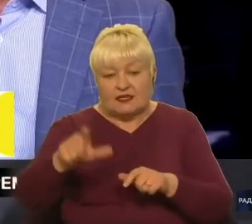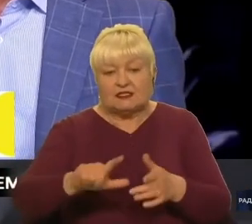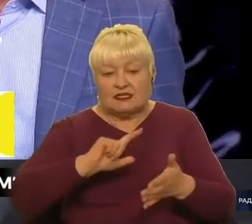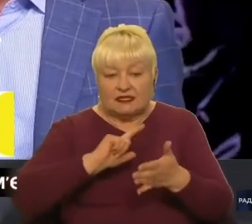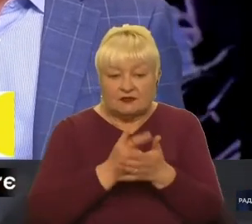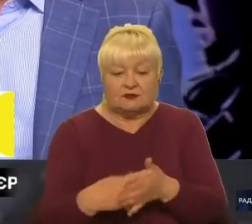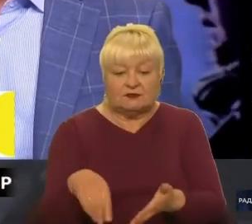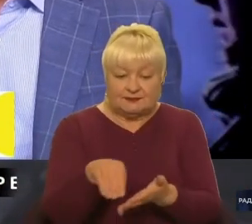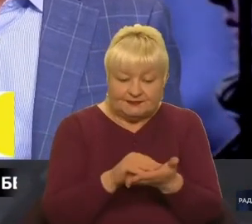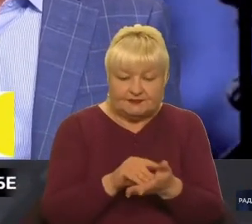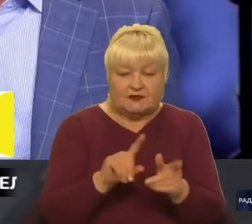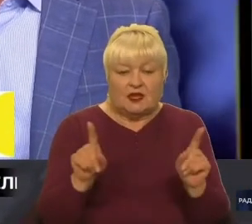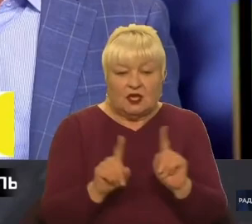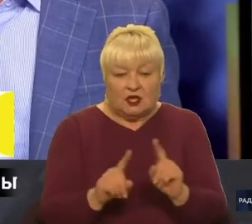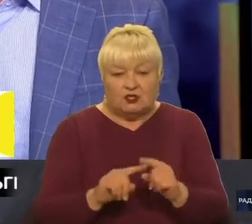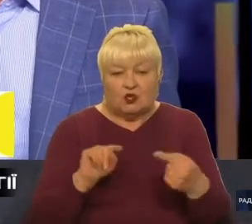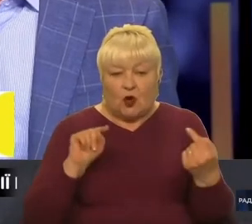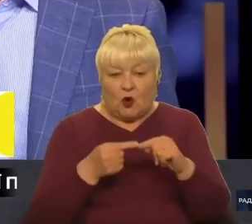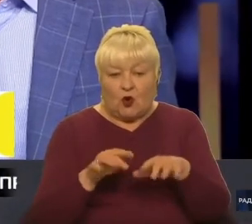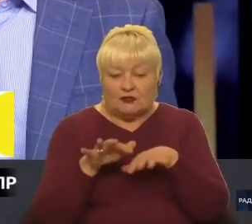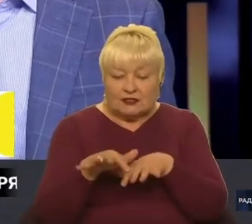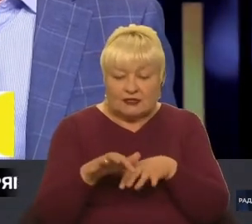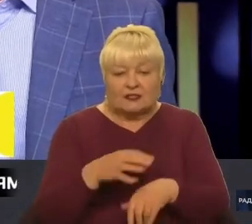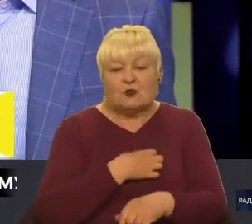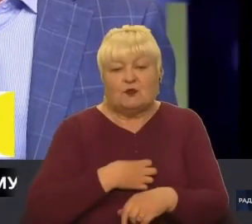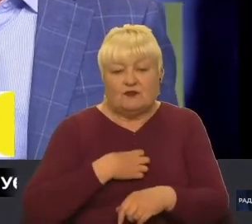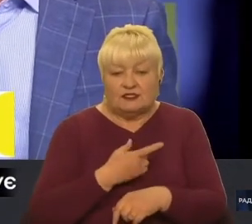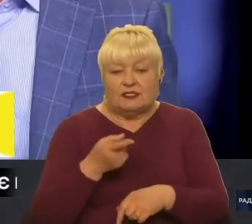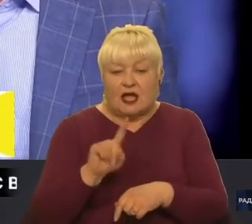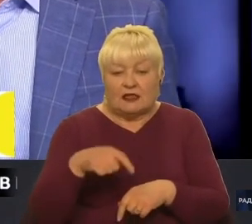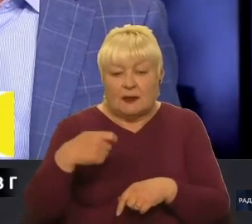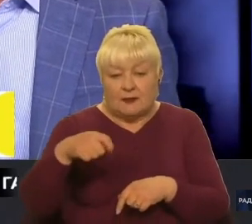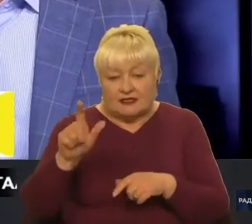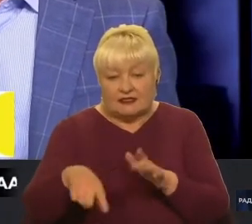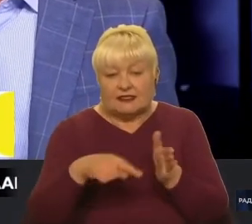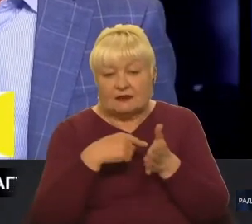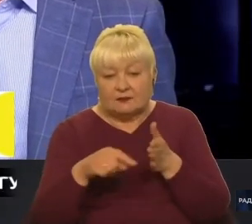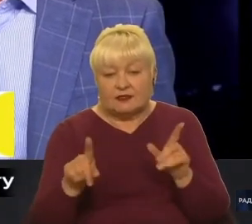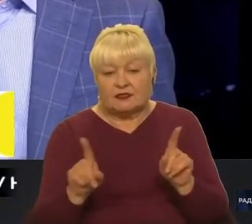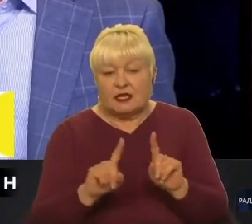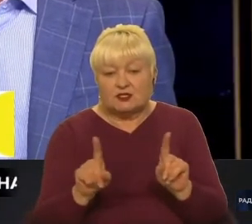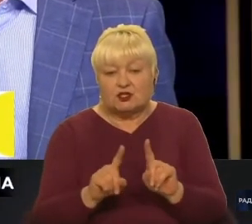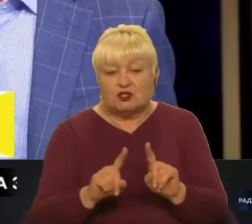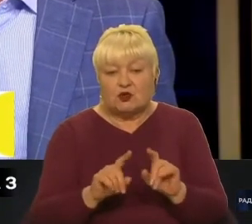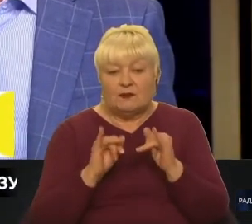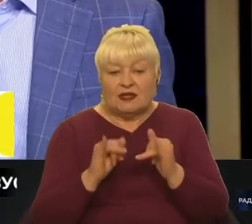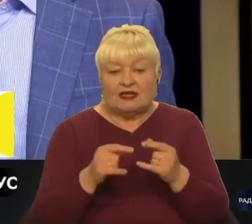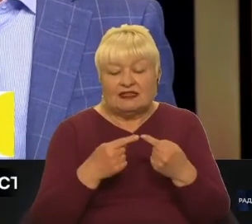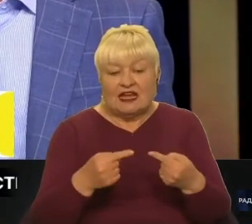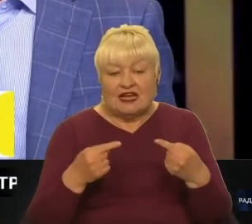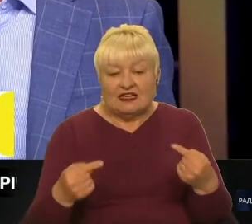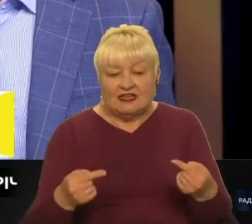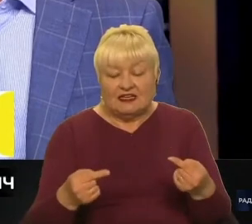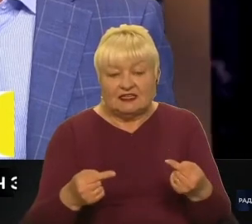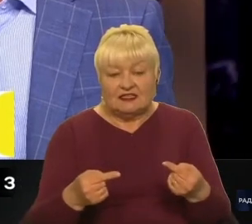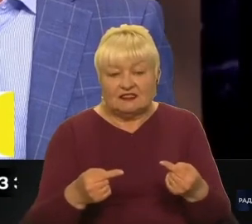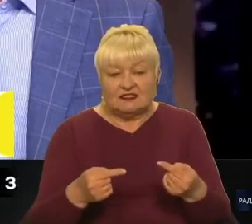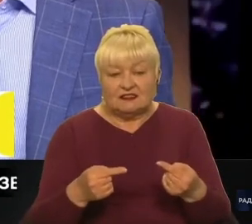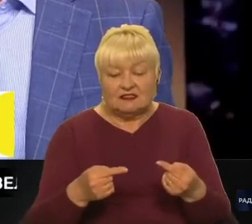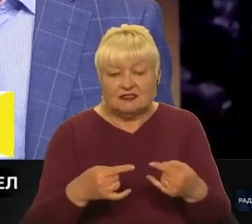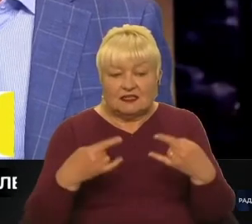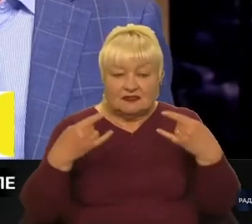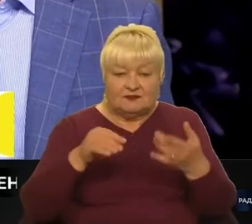безумовно, контрнаступ вкрай важливо. Але президент тут підкреслив, знову ж таки, для різних медійних представників, які